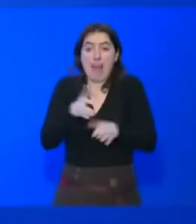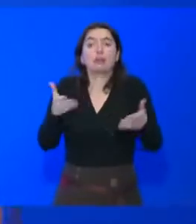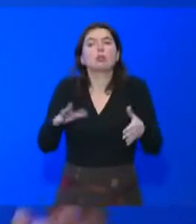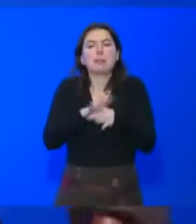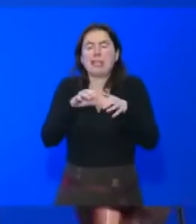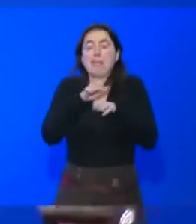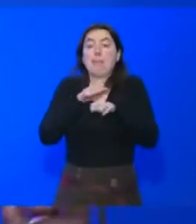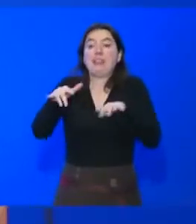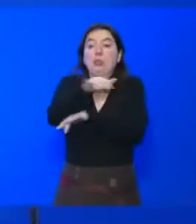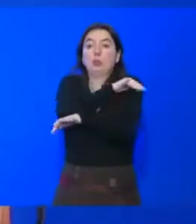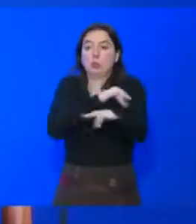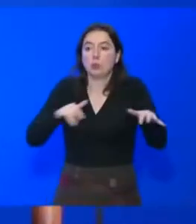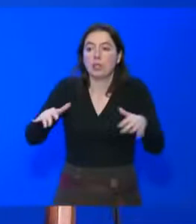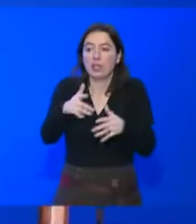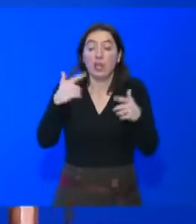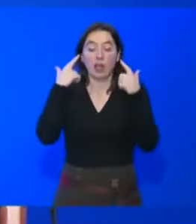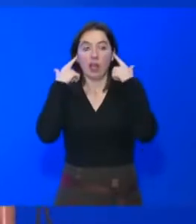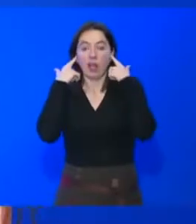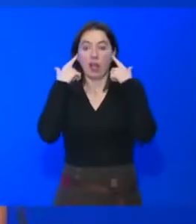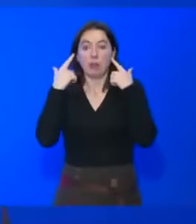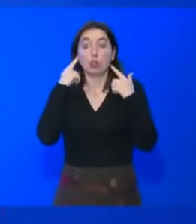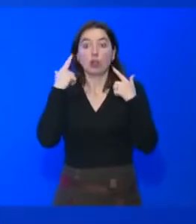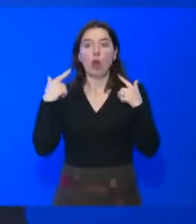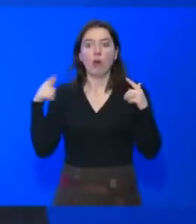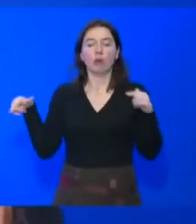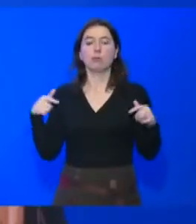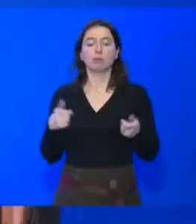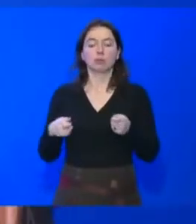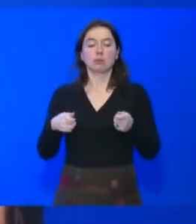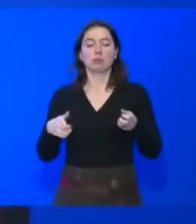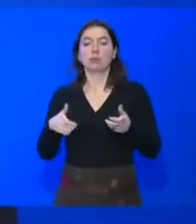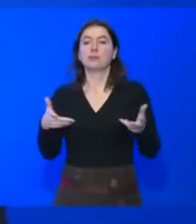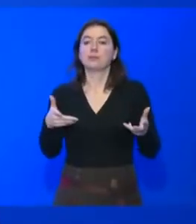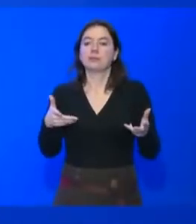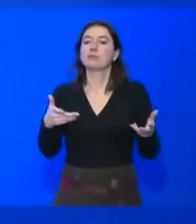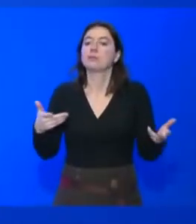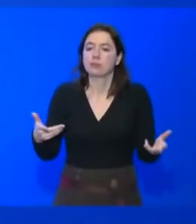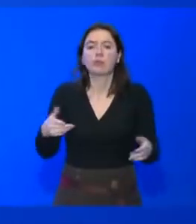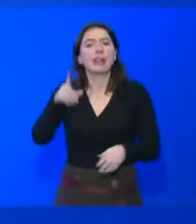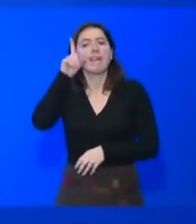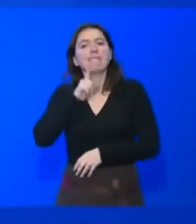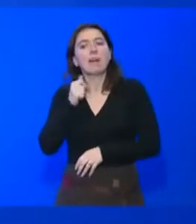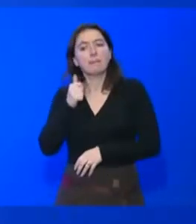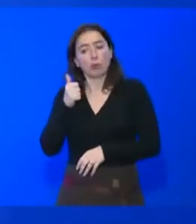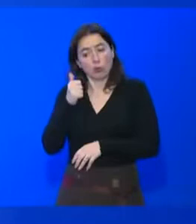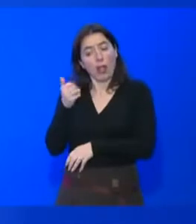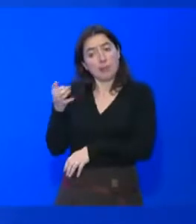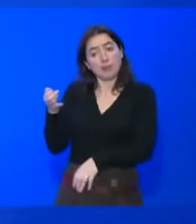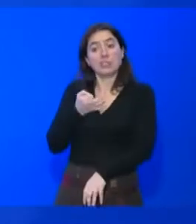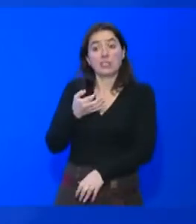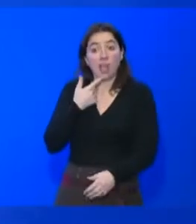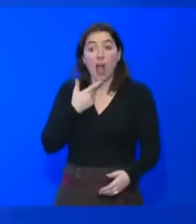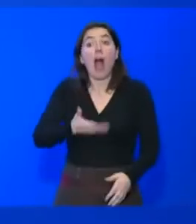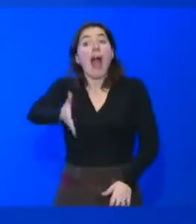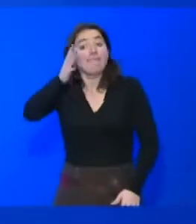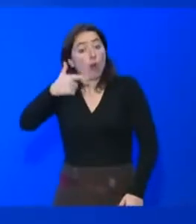oreilles s'accrape de partout. Et elle disait « Oui, mais moi, quand j'étais jeune, on aidait les aveugles à traverser. » aujourd'hui, les gens, ils